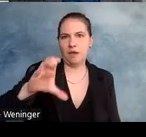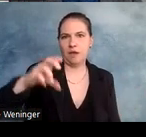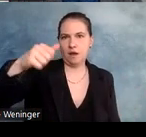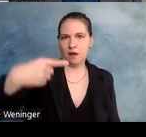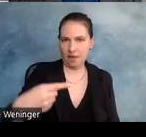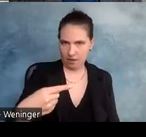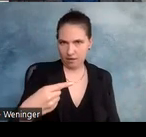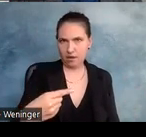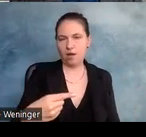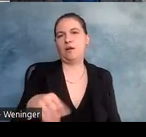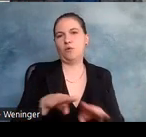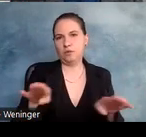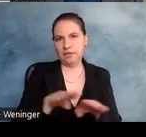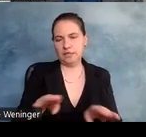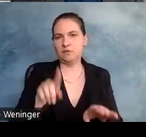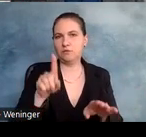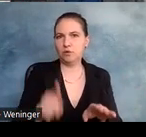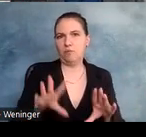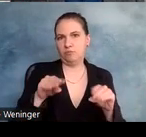bedienbar, verständlich, robust.